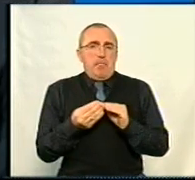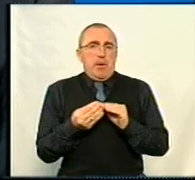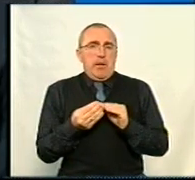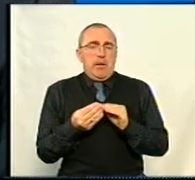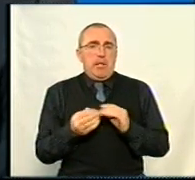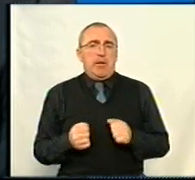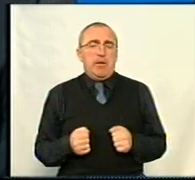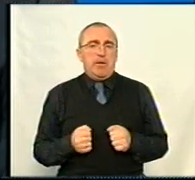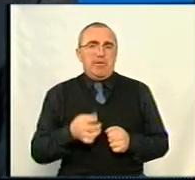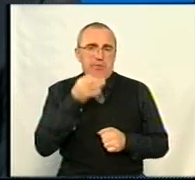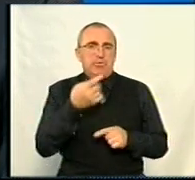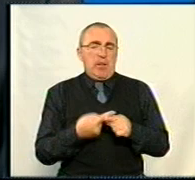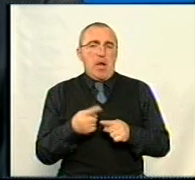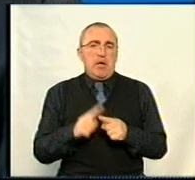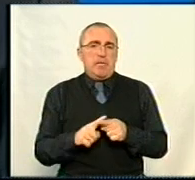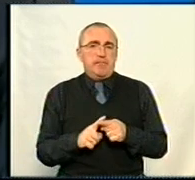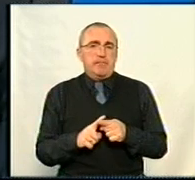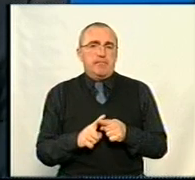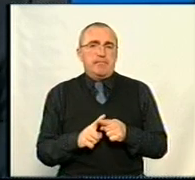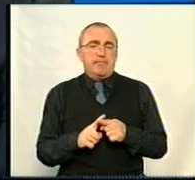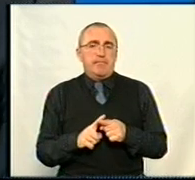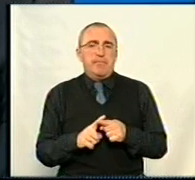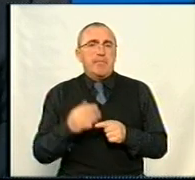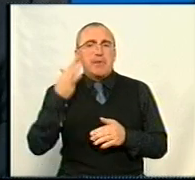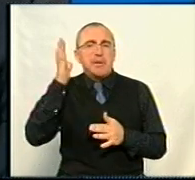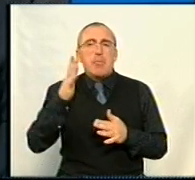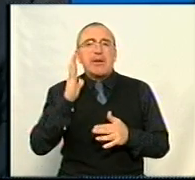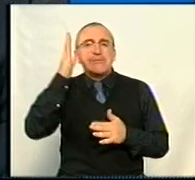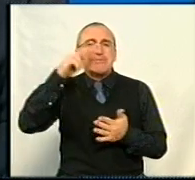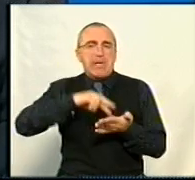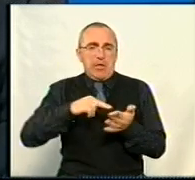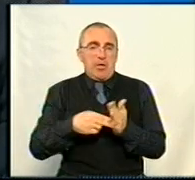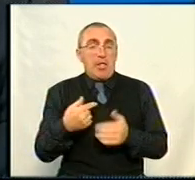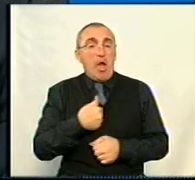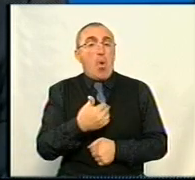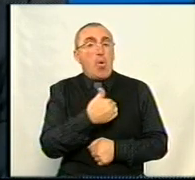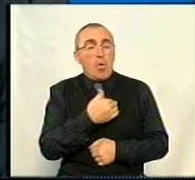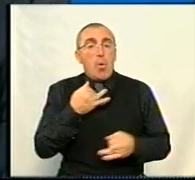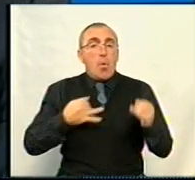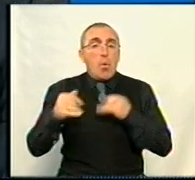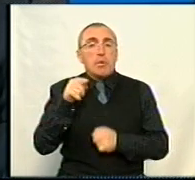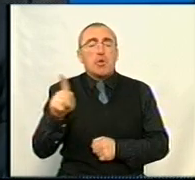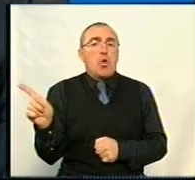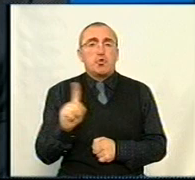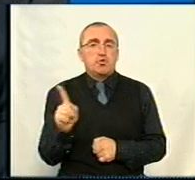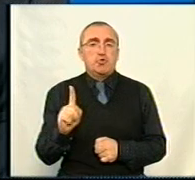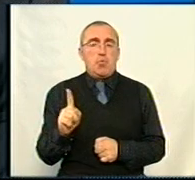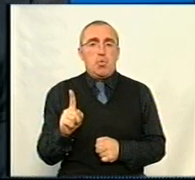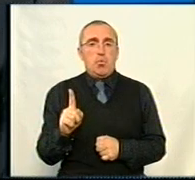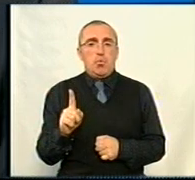скажімо так, не мислити стратегічно. Я би хотів говорити про те, що